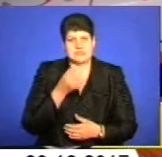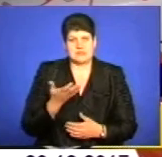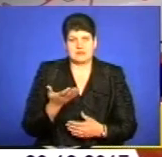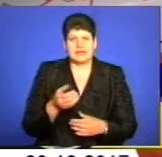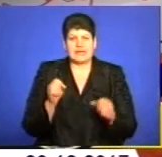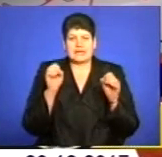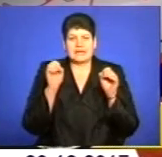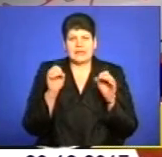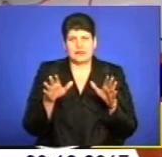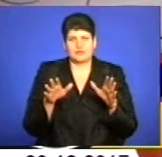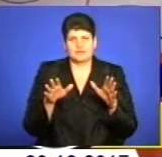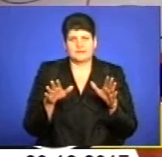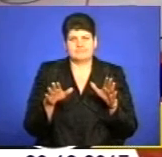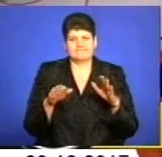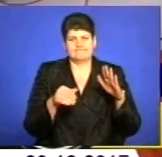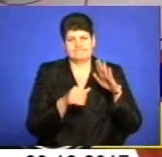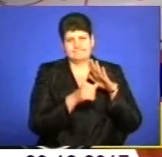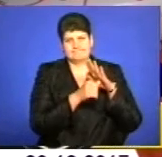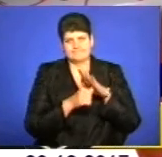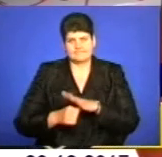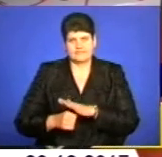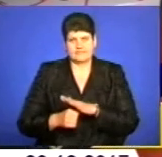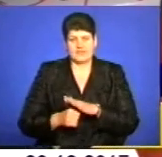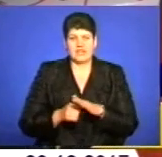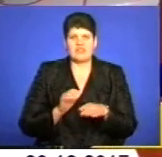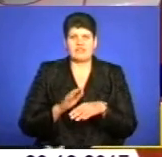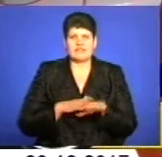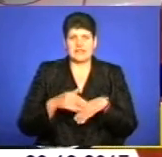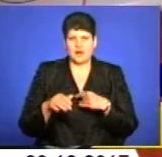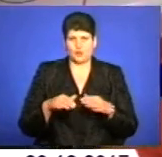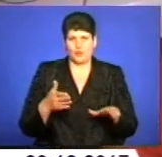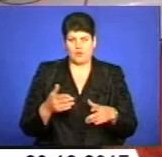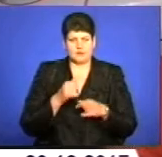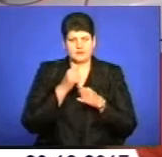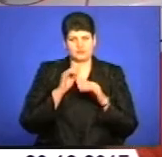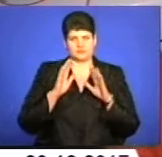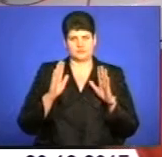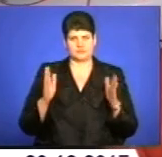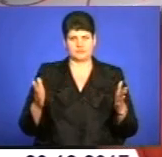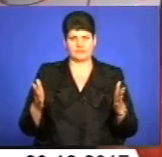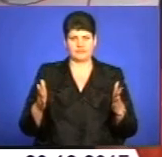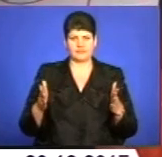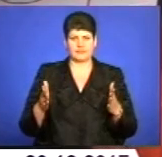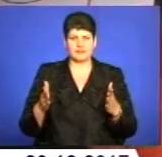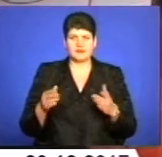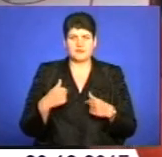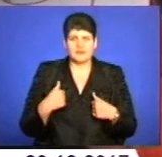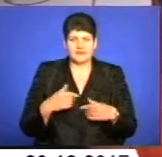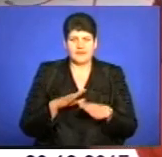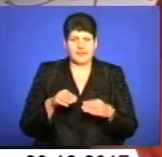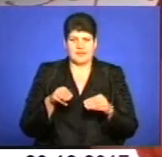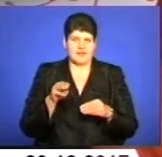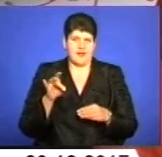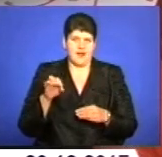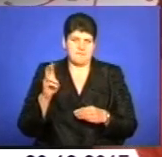кинули нас нижче плінтуса. Кинули нас і витирають об нас ноги. Але так бути не може. Витирайте ноги до тряпки, миш не тряпка.